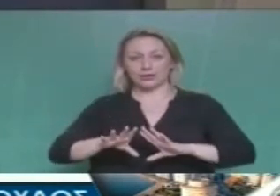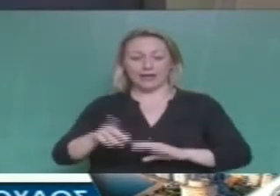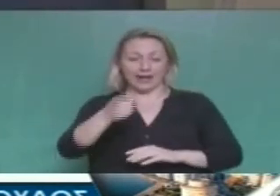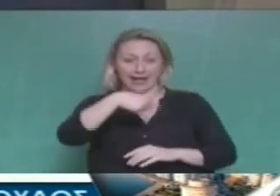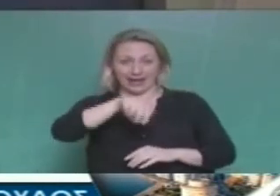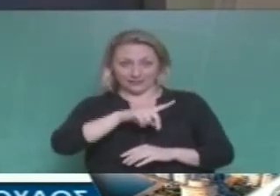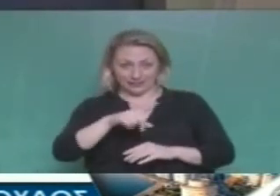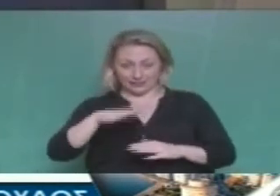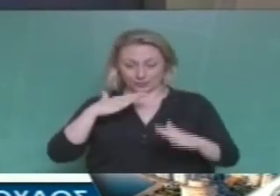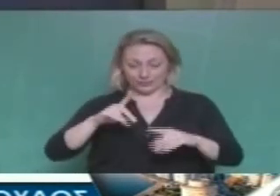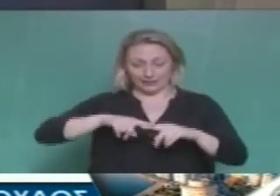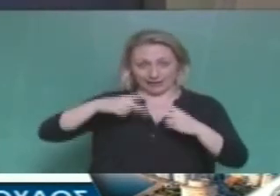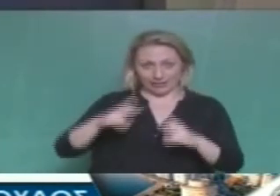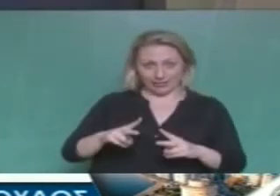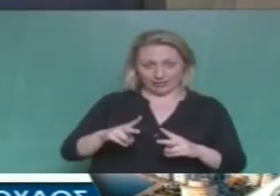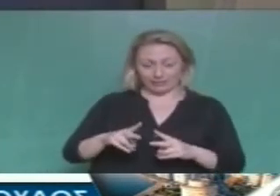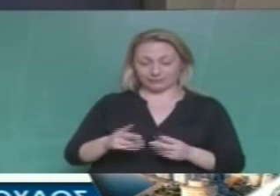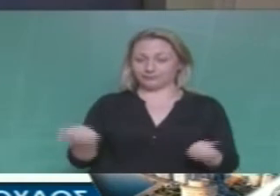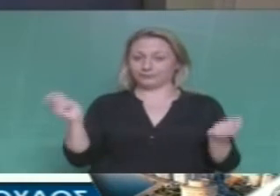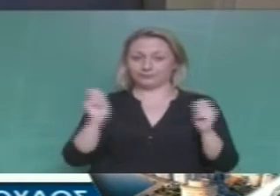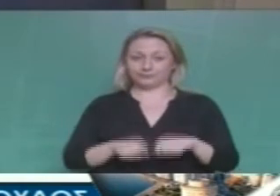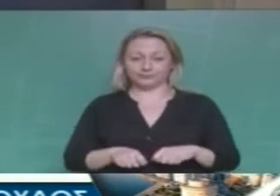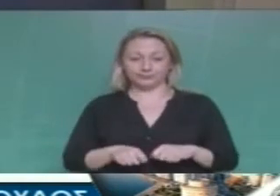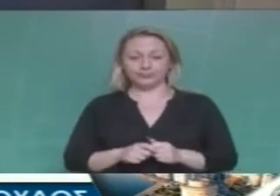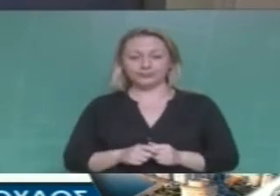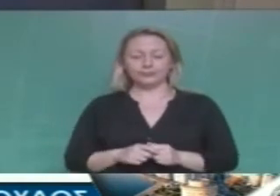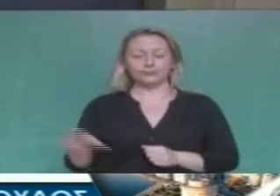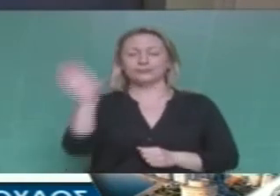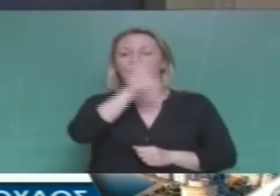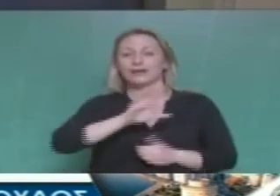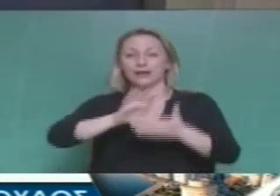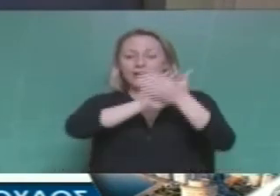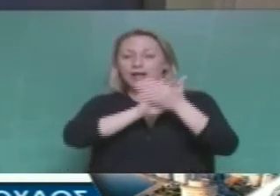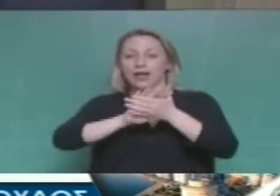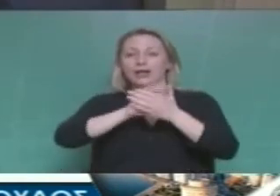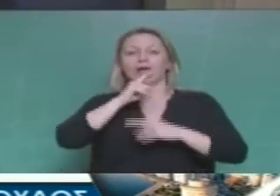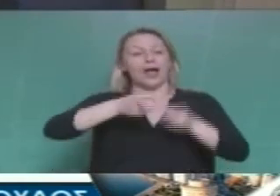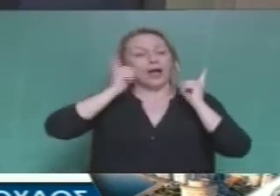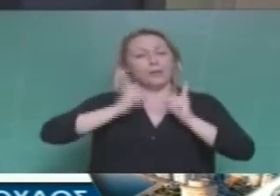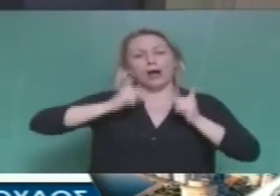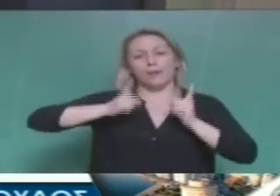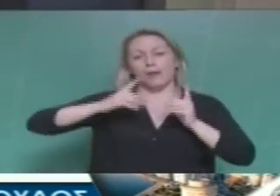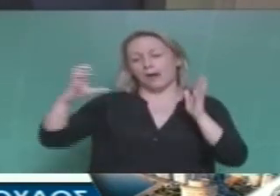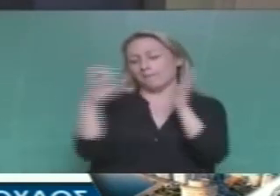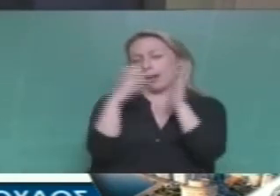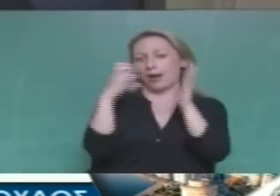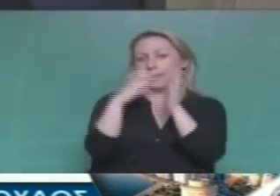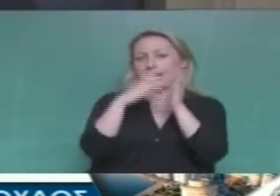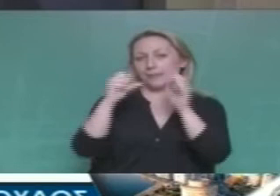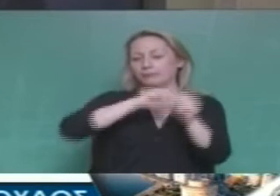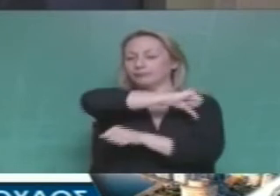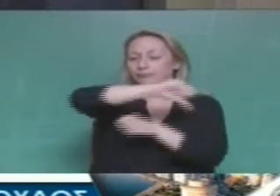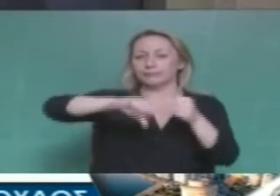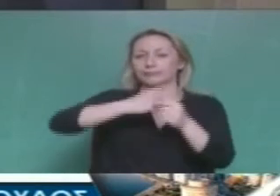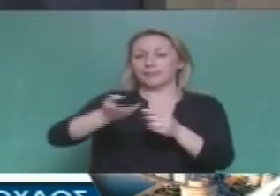Αυτοί θα μας προστατεύσουν. Είναι η Ευρωπαϊκή Ένωση που μετέτρεψε μια αποφάσης της και με τη συνενοχή και της